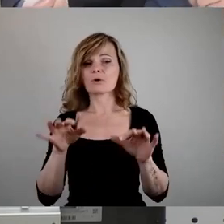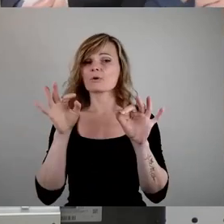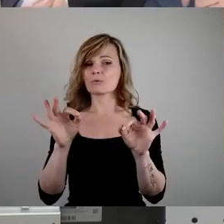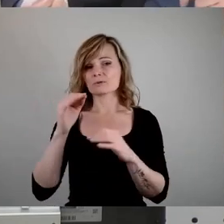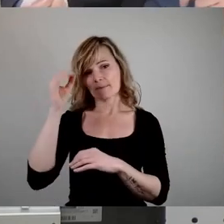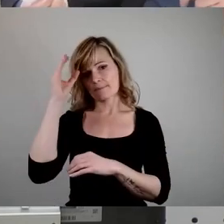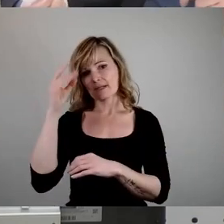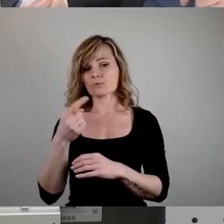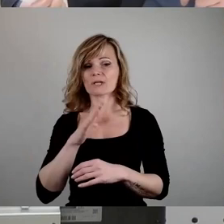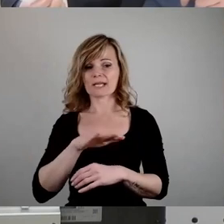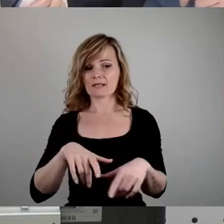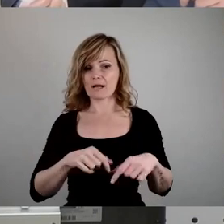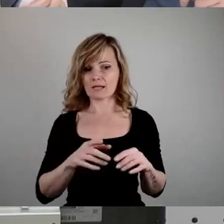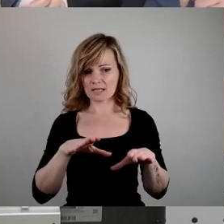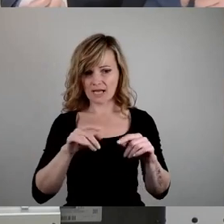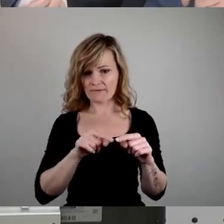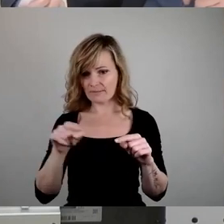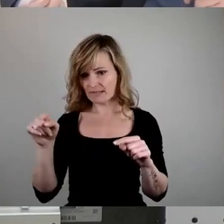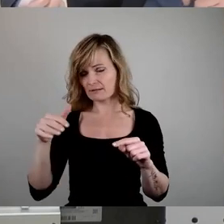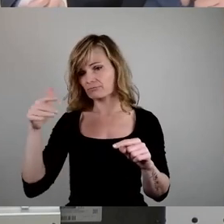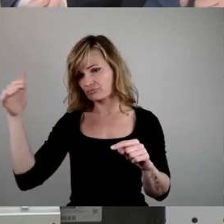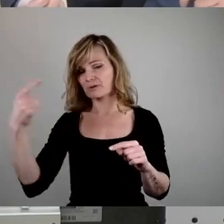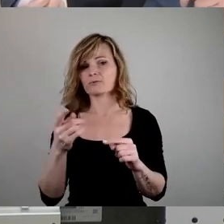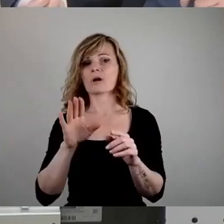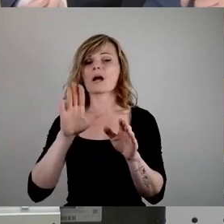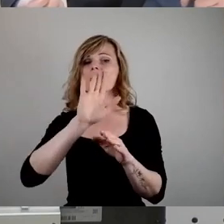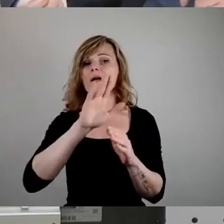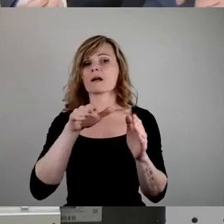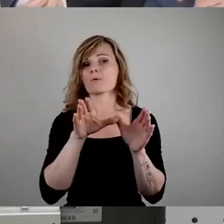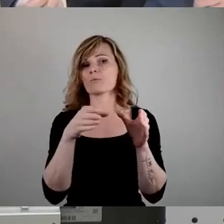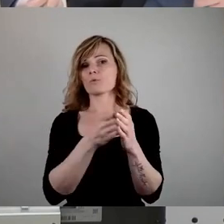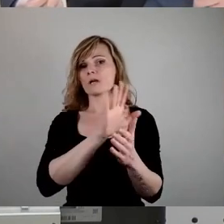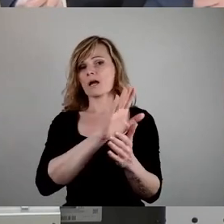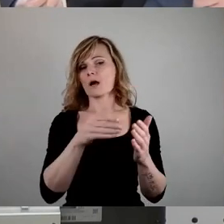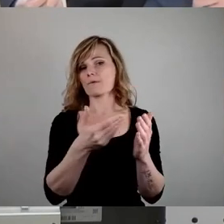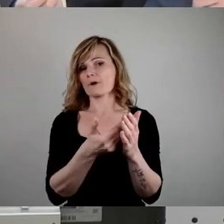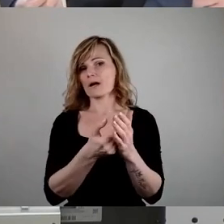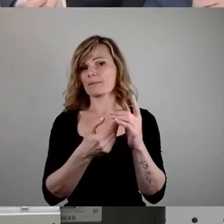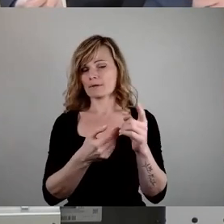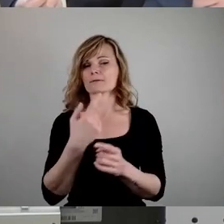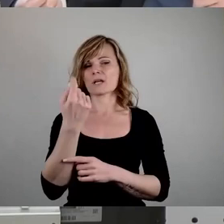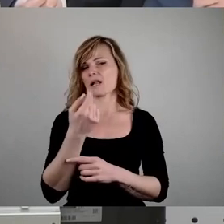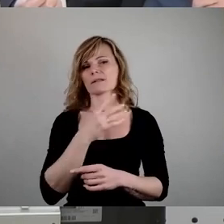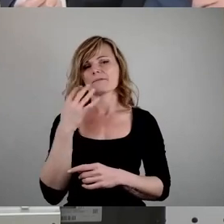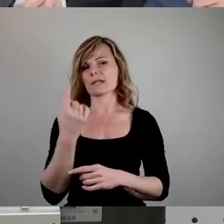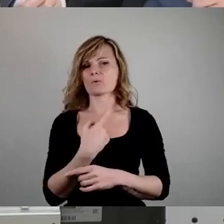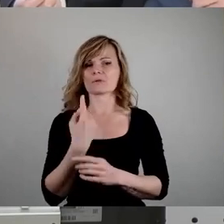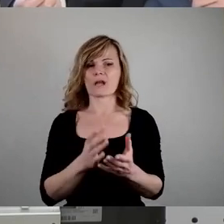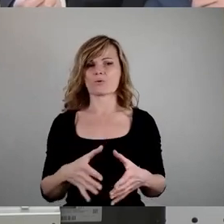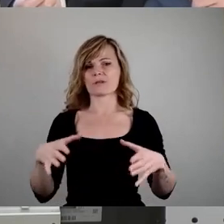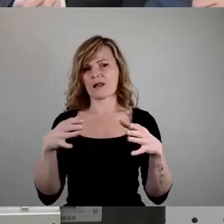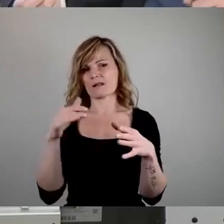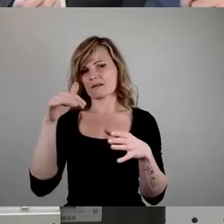von der Kita an ist Aufgabe der Kommune. Und das Geld, wie gesagt, das ist gar nicht viel in unserem großen Haushalt, sollten wir dafür